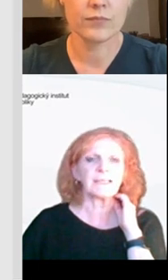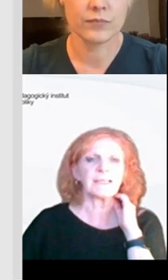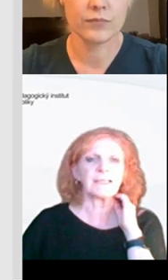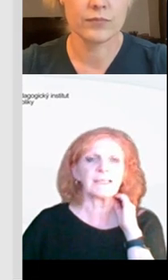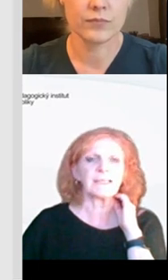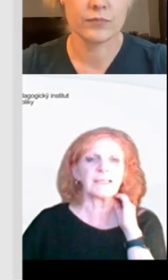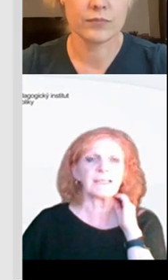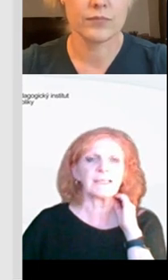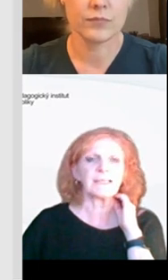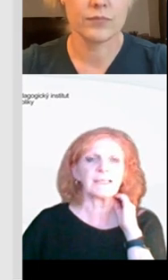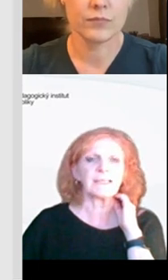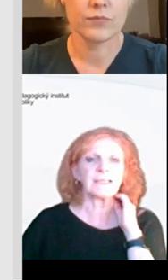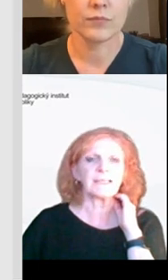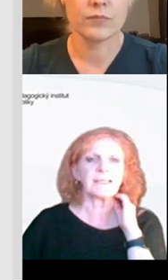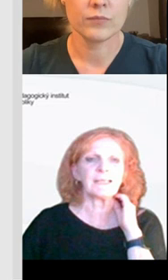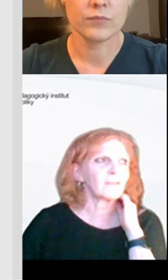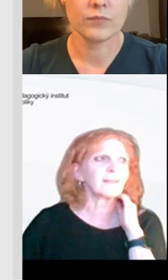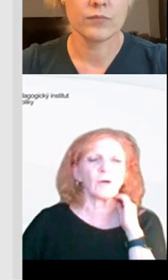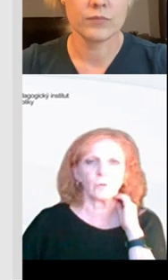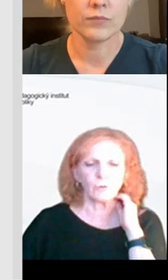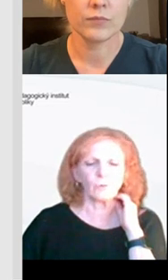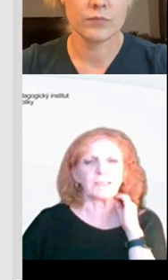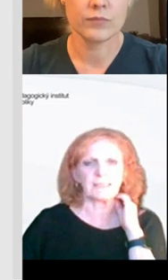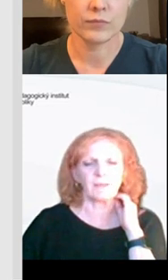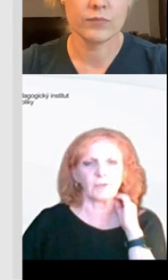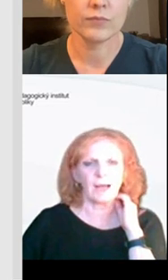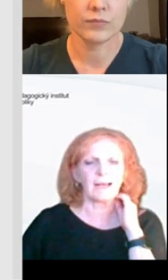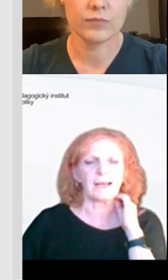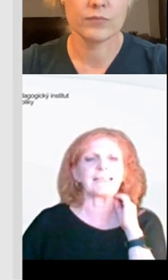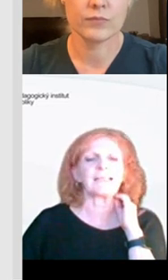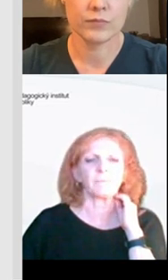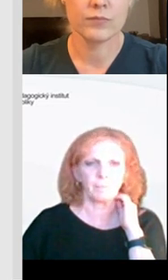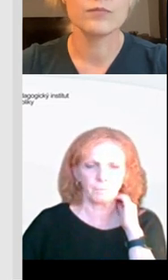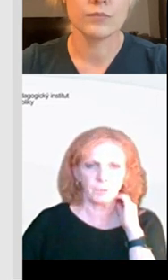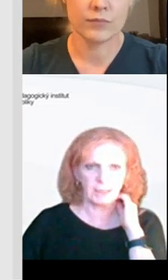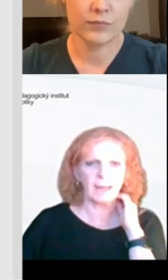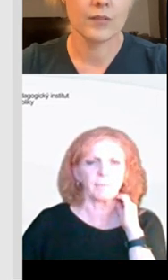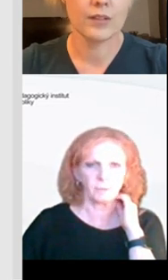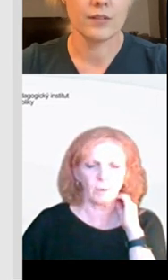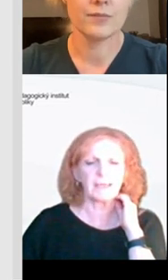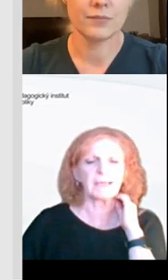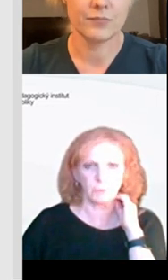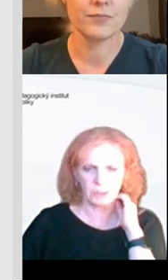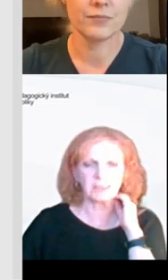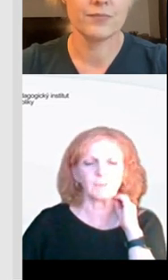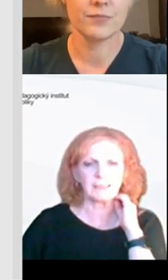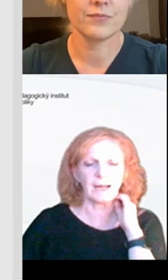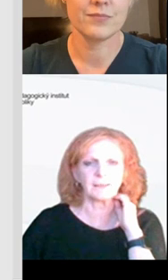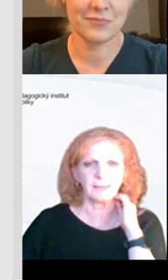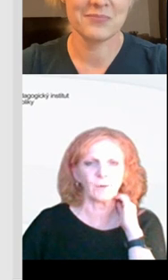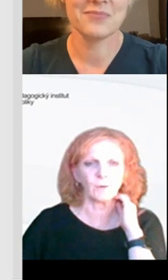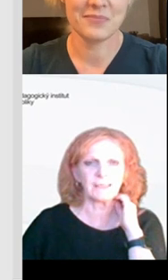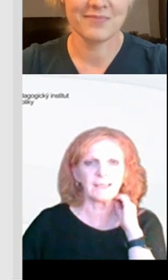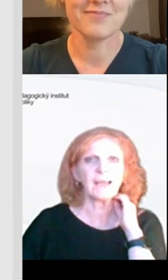je, abychom si na konci toho devátého ročníku představili žáka, který čte plynule i s prostředním